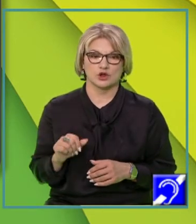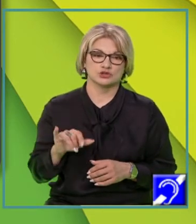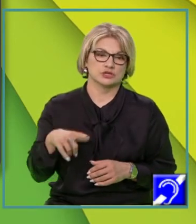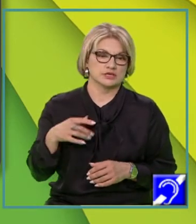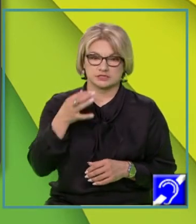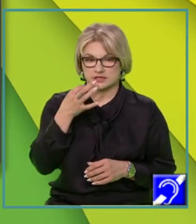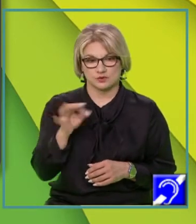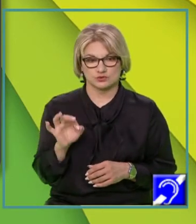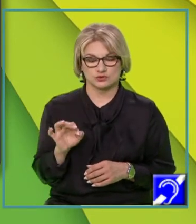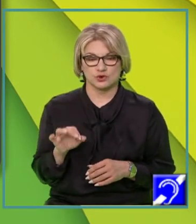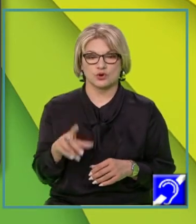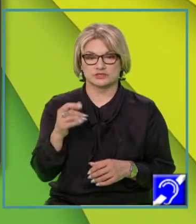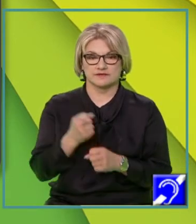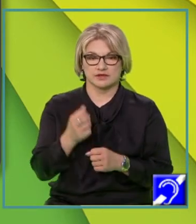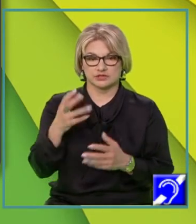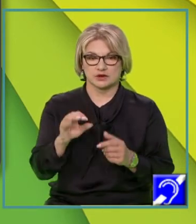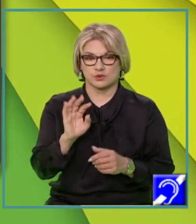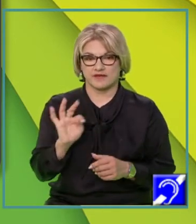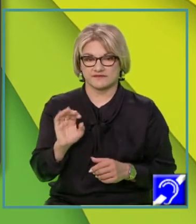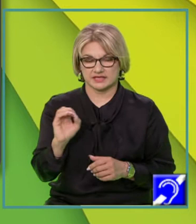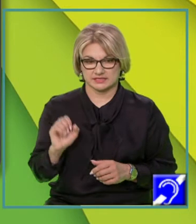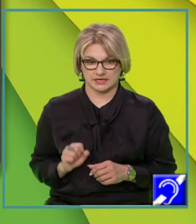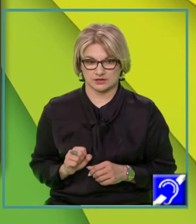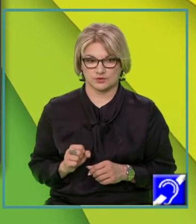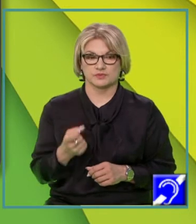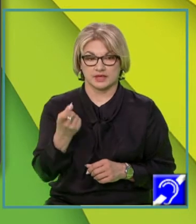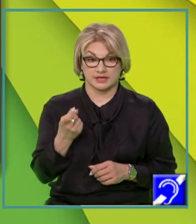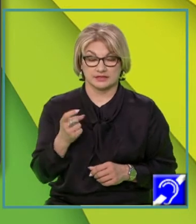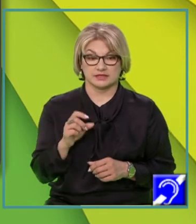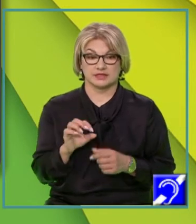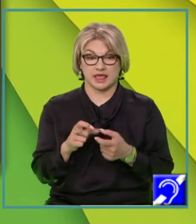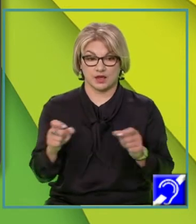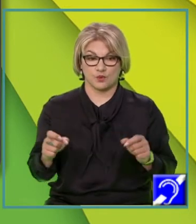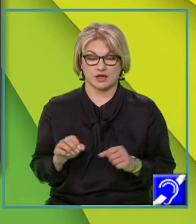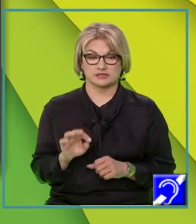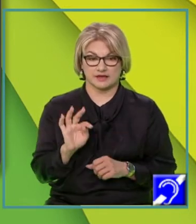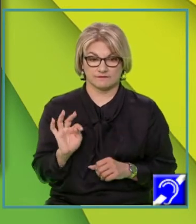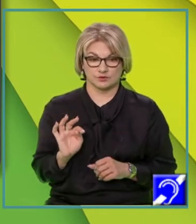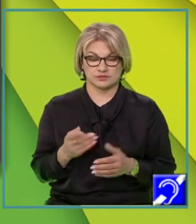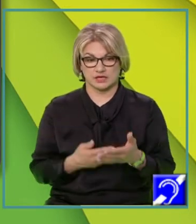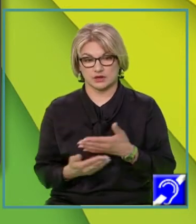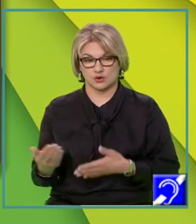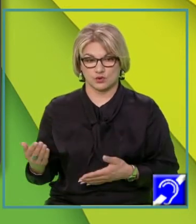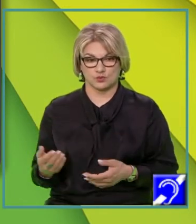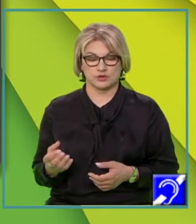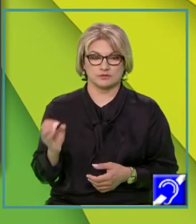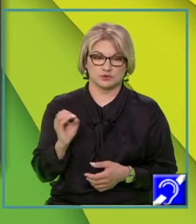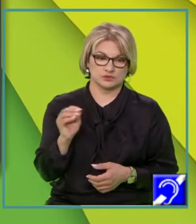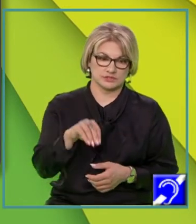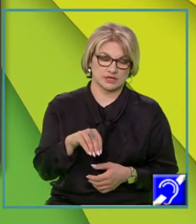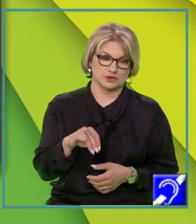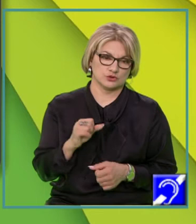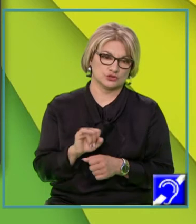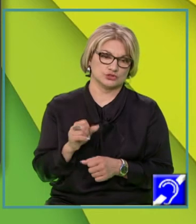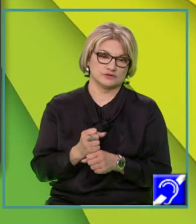ușor să calculăm F de 0. Adică, din ecuația funcției, vom înlocui X cu 0 și vom